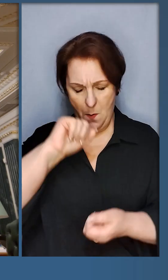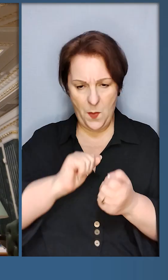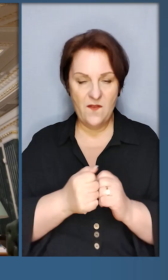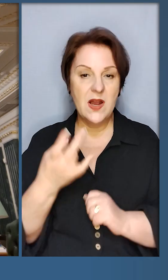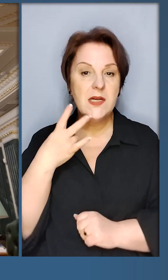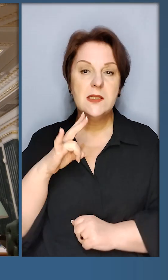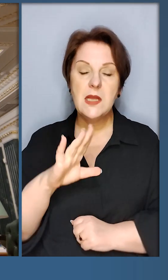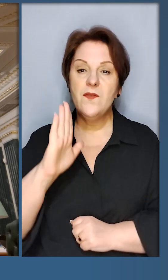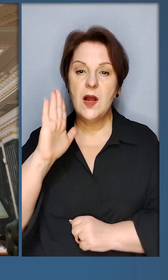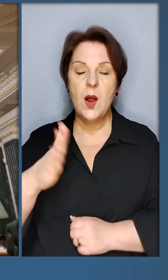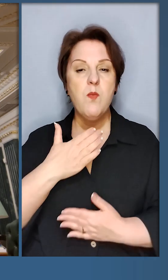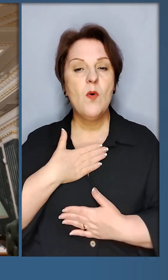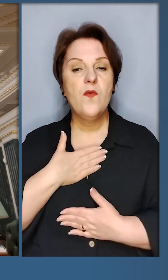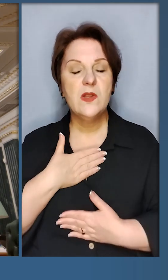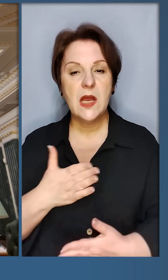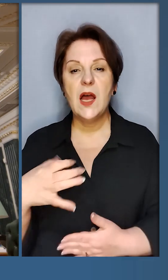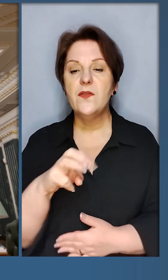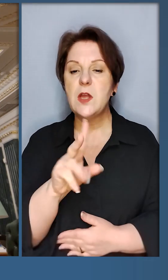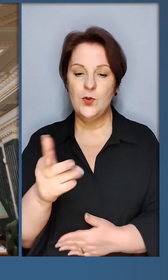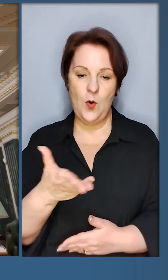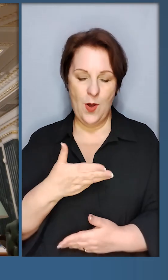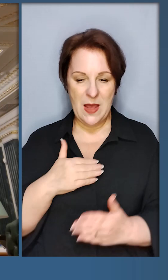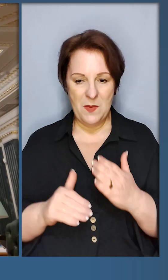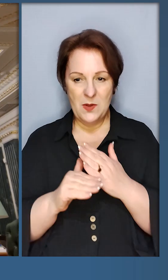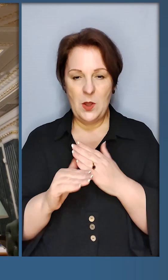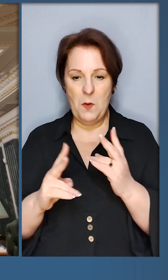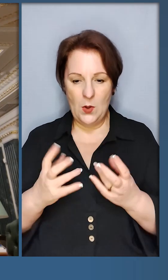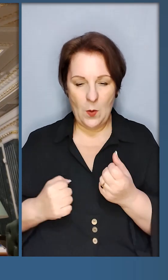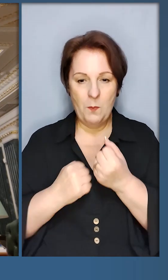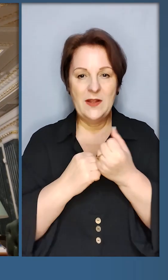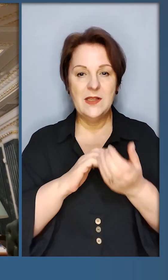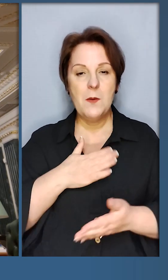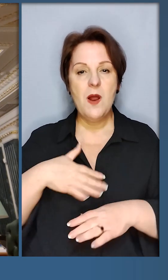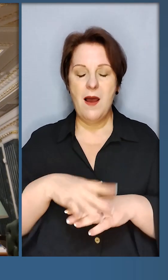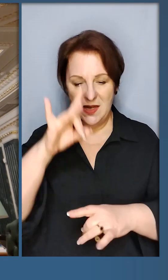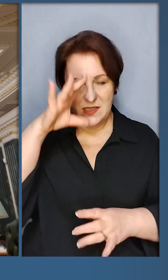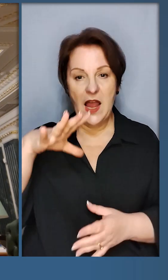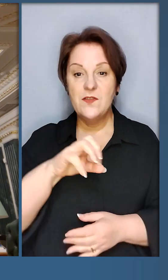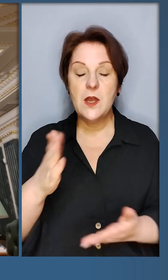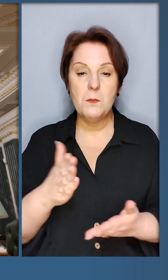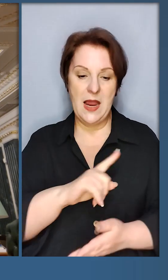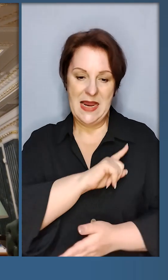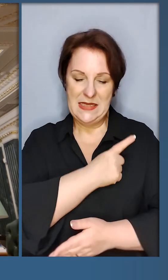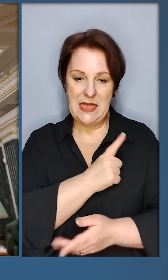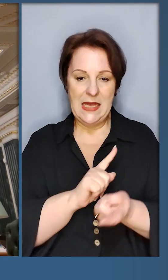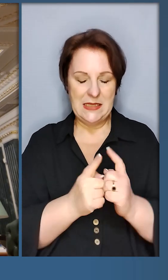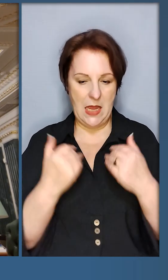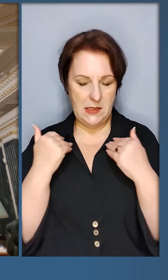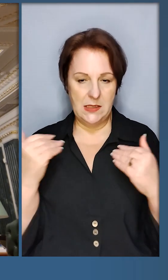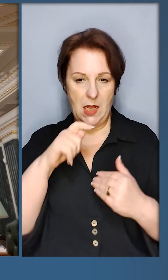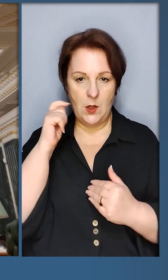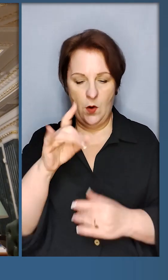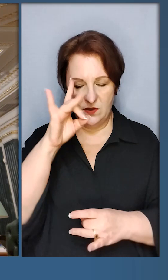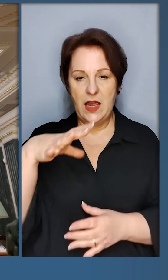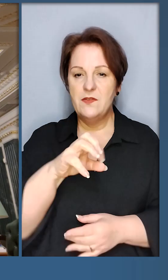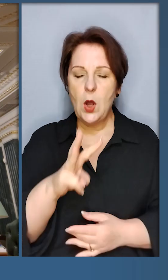Україна завжди пам'ятатиме і завжди буде вдячна усім, хто нам допомагає, хто підтримує наш народ. Слава усім, чия сила стає